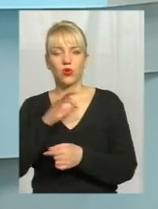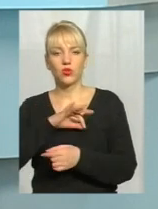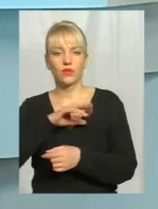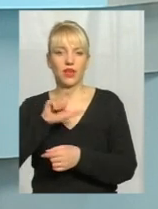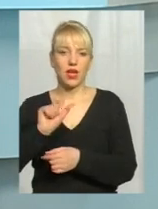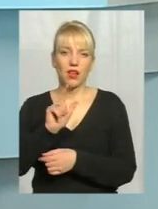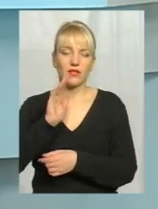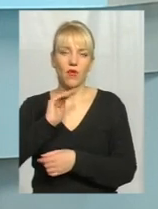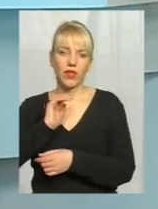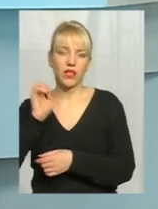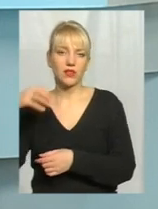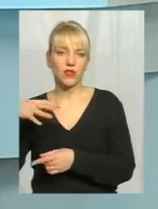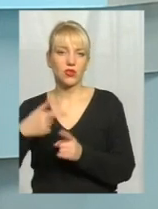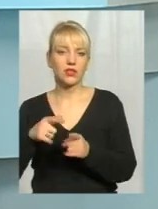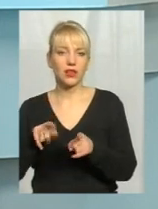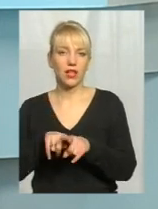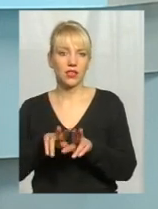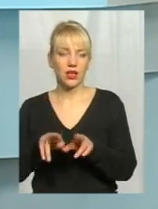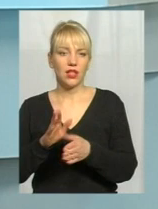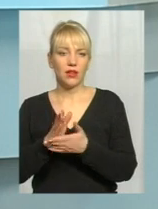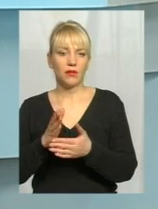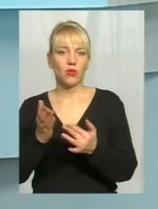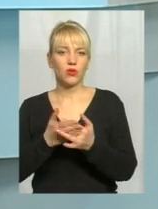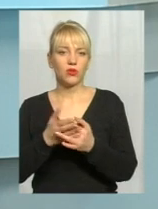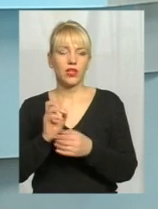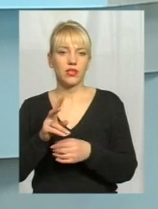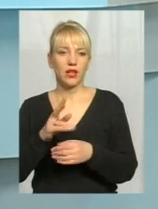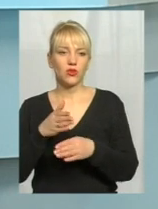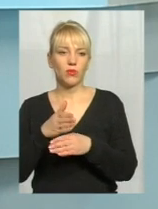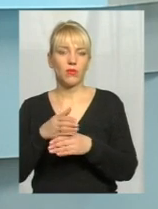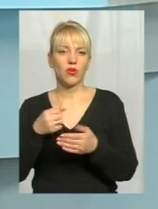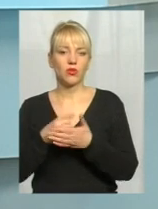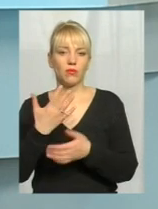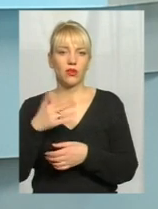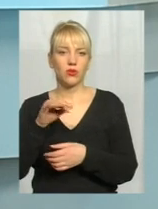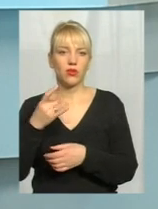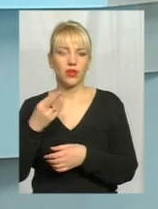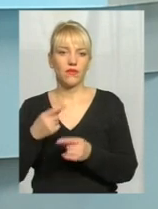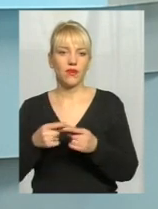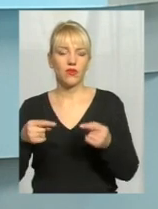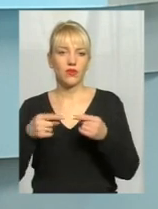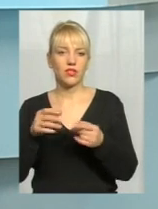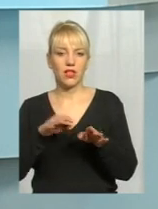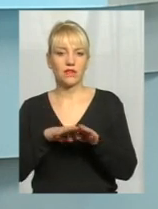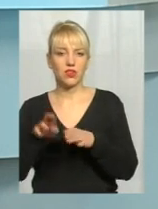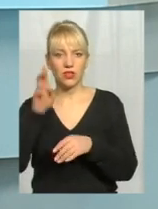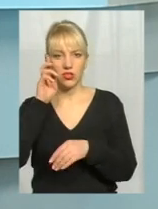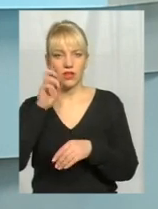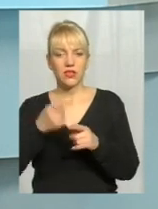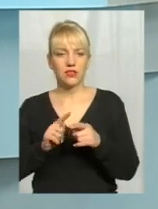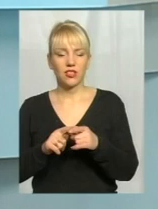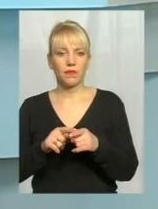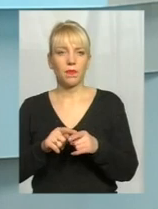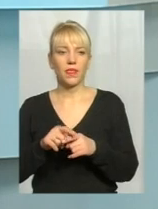світлом. Це є ще така послуга, як допомога до 5 травня, вона визначена на рівні держави. Тобто, особа, яка не стоїть